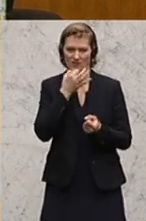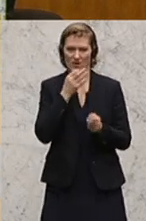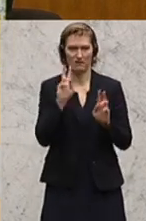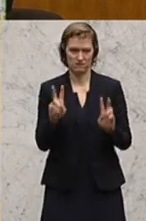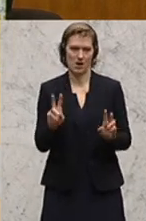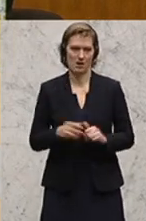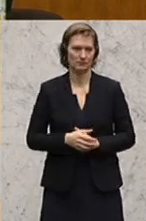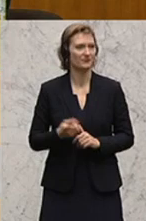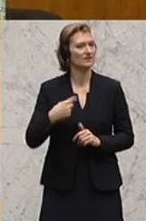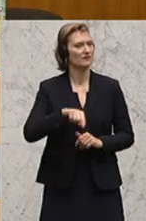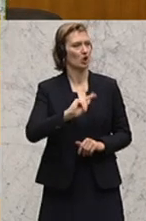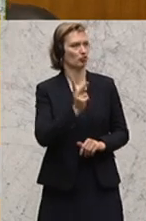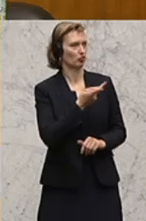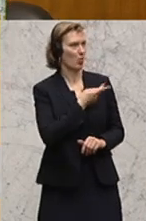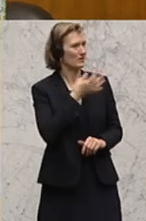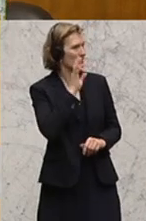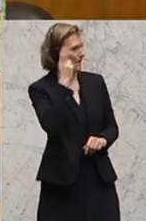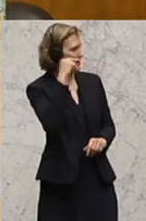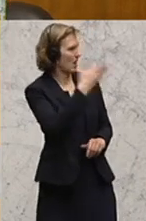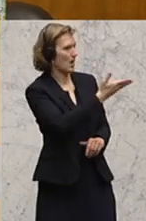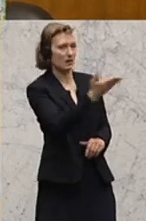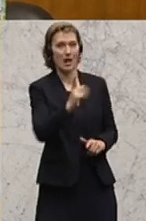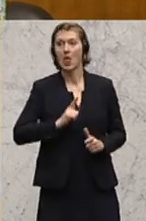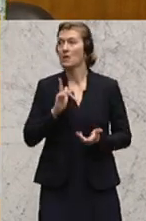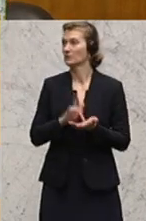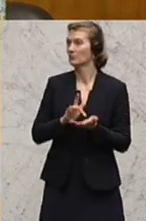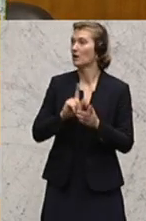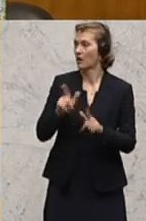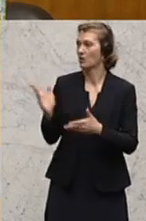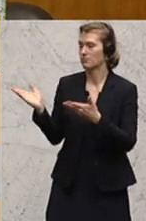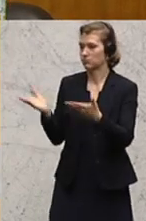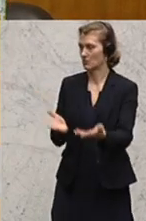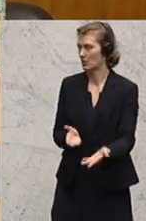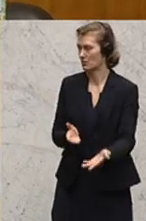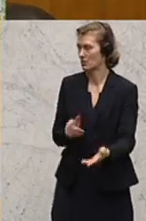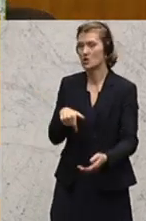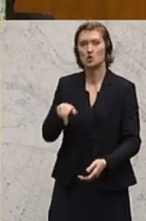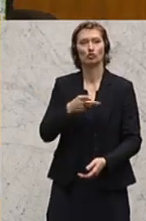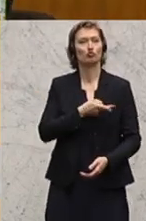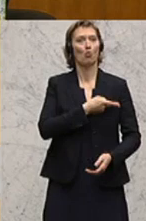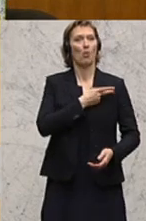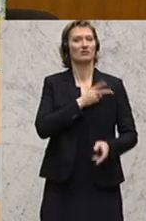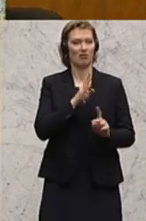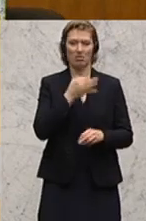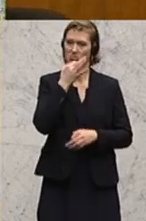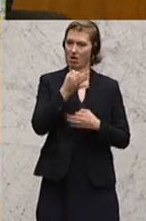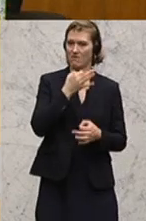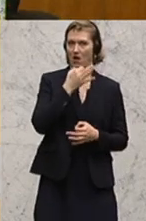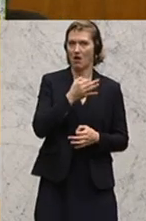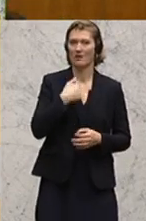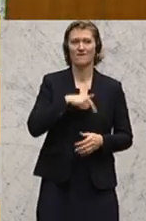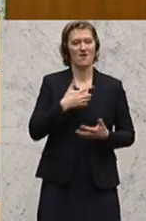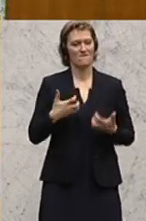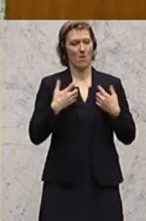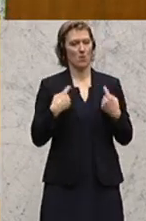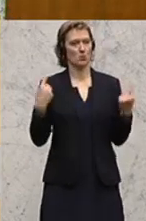und Herren, wir sind stolz darauf, dass wir diese Lebensmittel bringen können. Wir sind stolz darauf, dass es die Nachfrage gibt. Und wir freuen